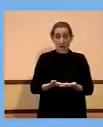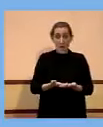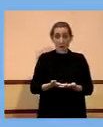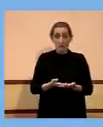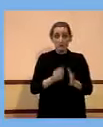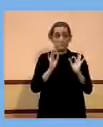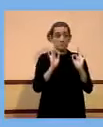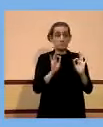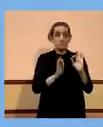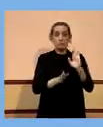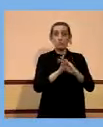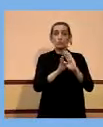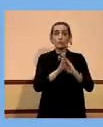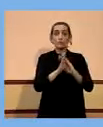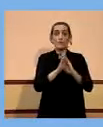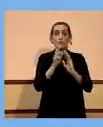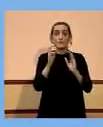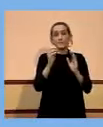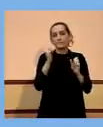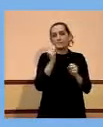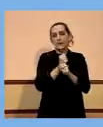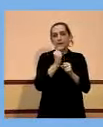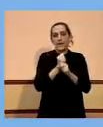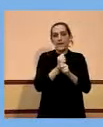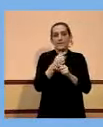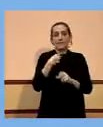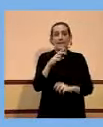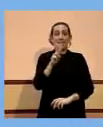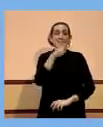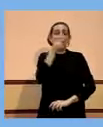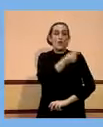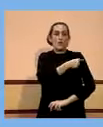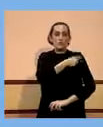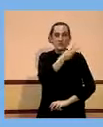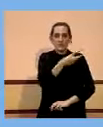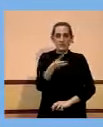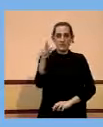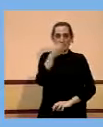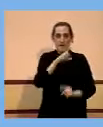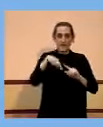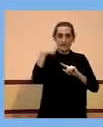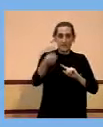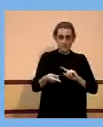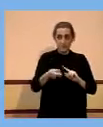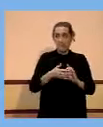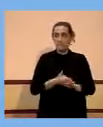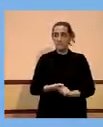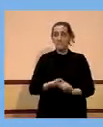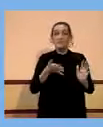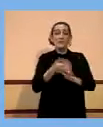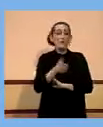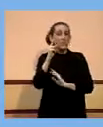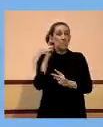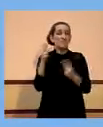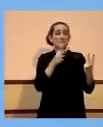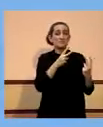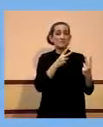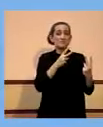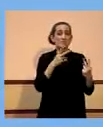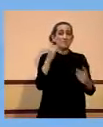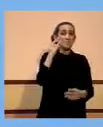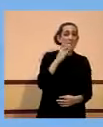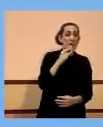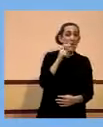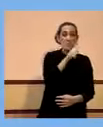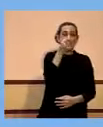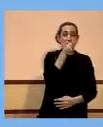pautes de tres setmanes, cada tres setmanes la segona dosi. Per això alternem aquests blaus, que són les primeres